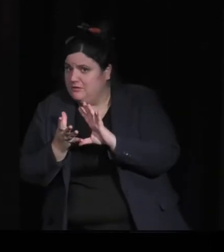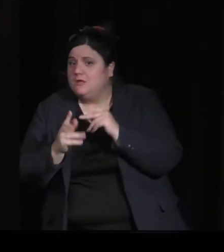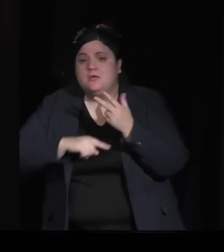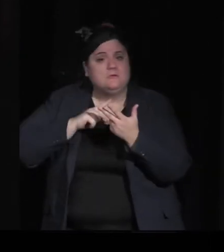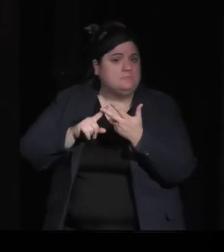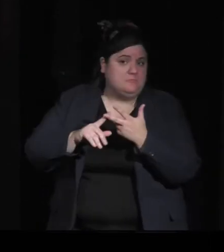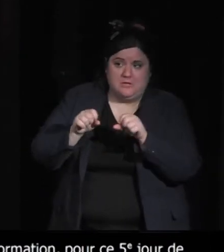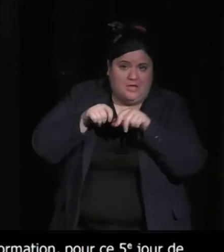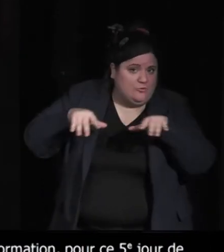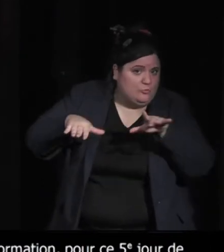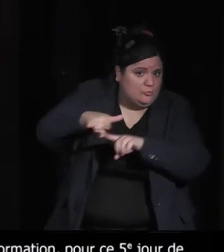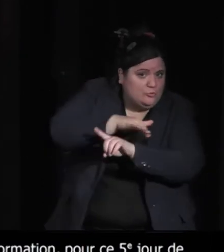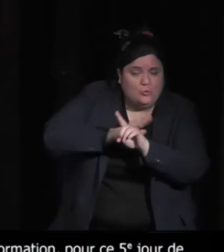sociaux.